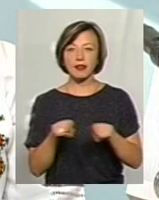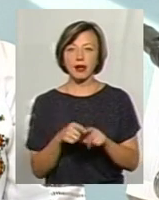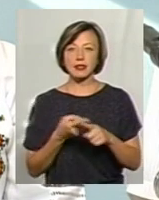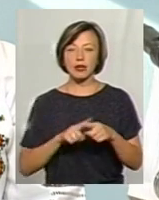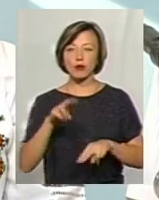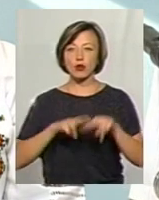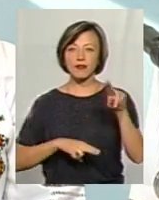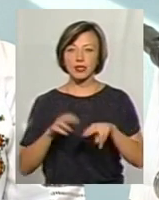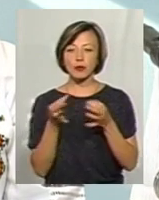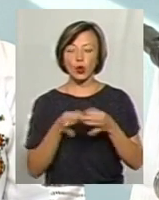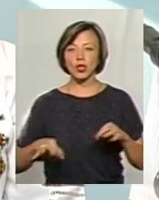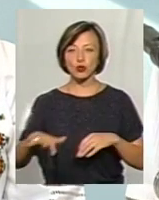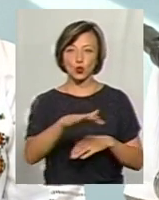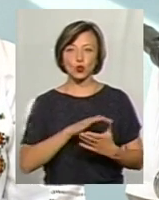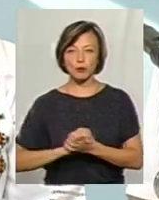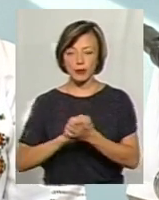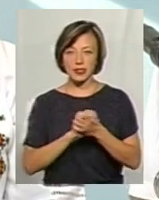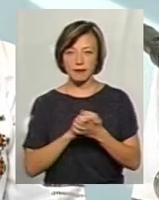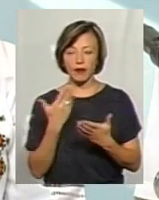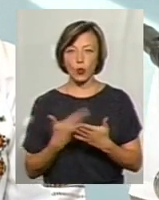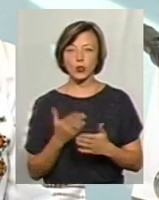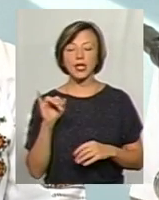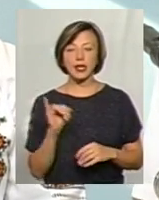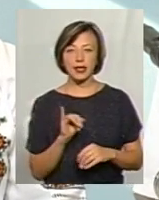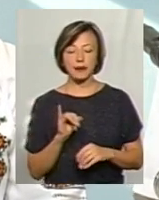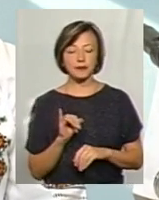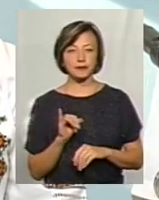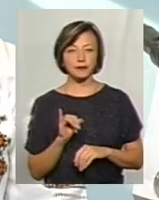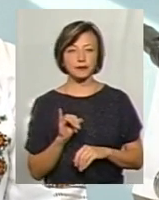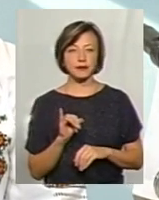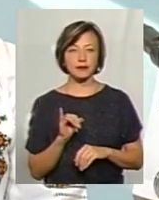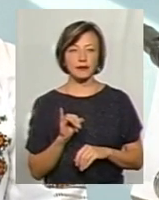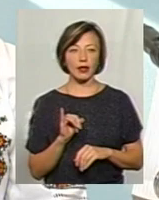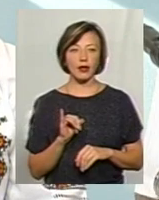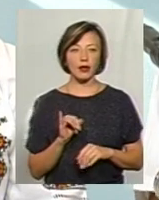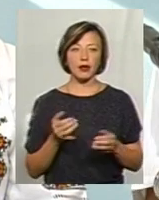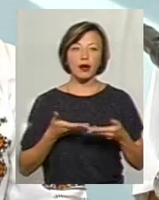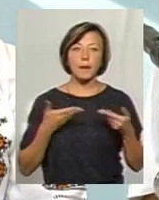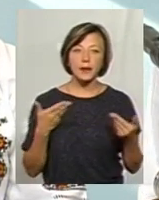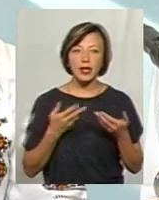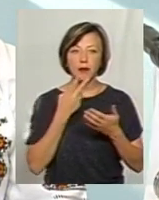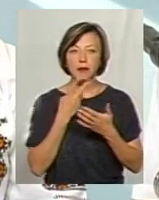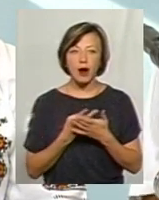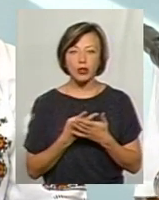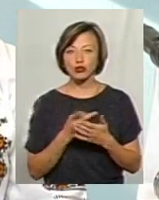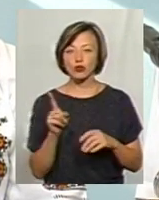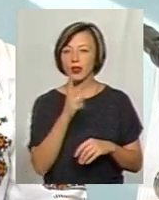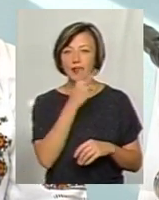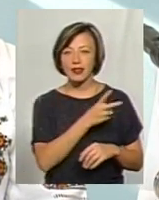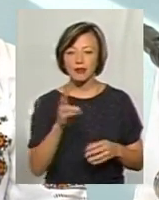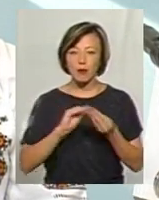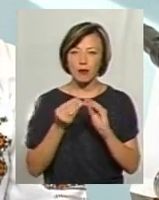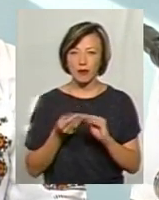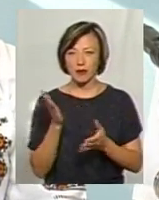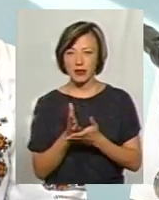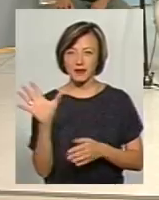будівництво демократичного суспільства. І ми бачимо, що попри всі оці труднощі і негаразди,